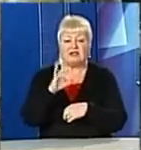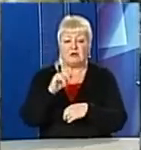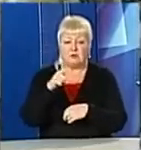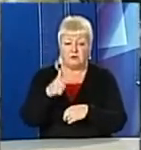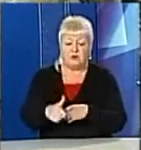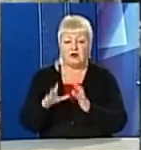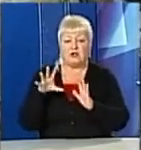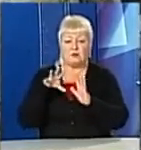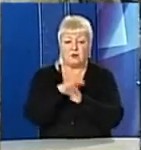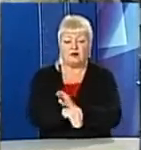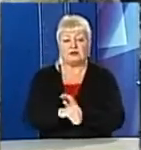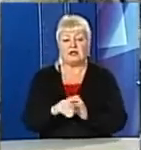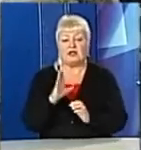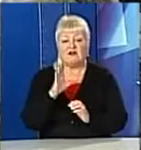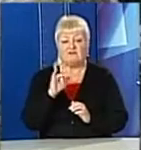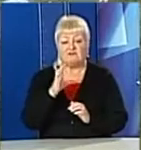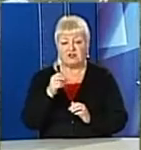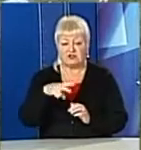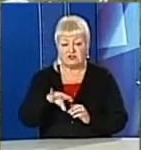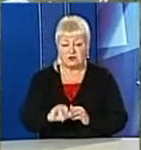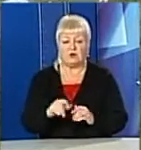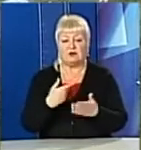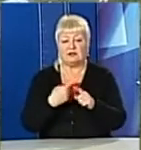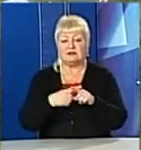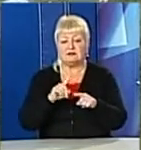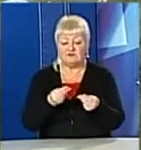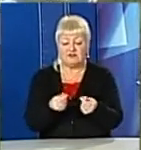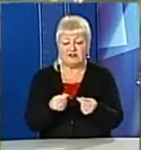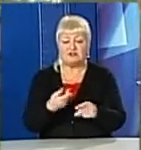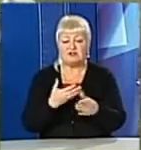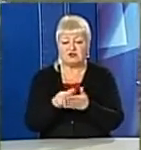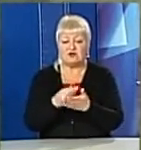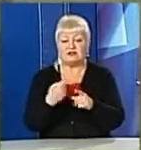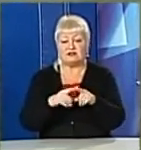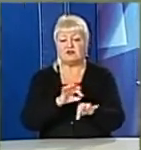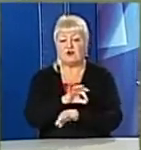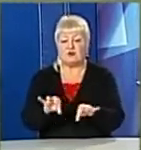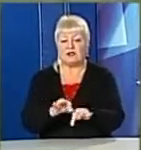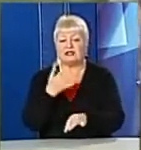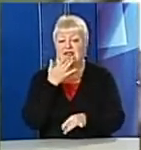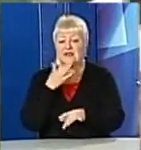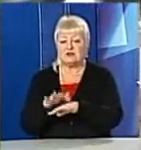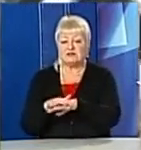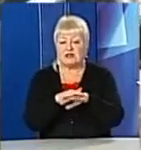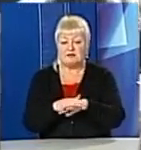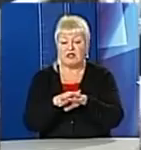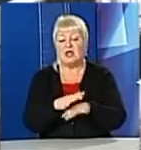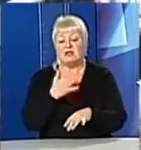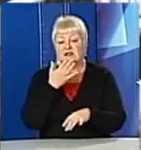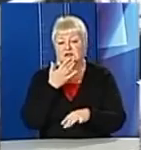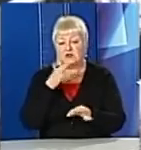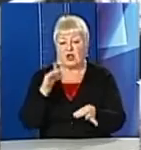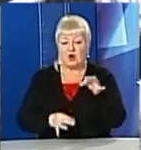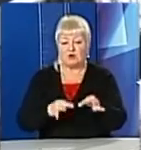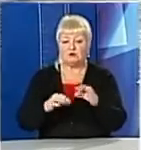Балтійського моря. Фінансування проєкту передбачає залучення іноземних інвестицій, а також національних екологічних фондів,